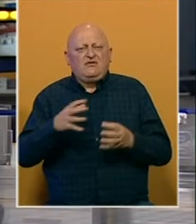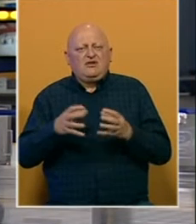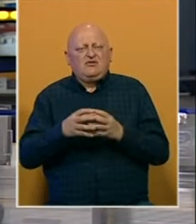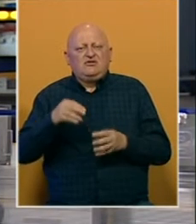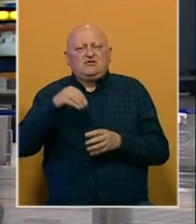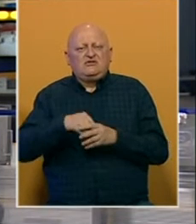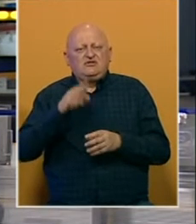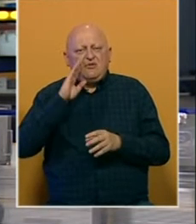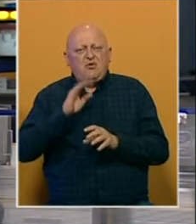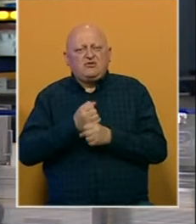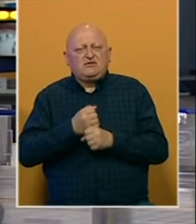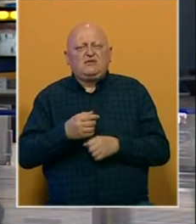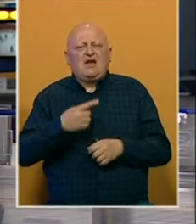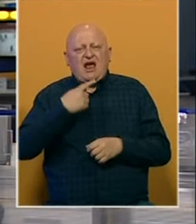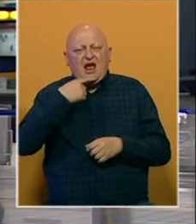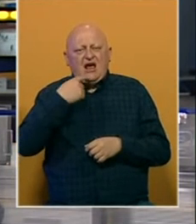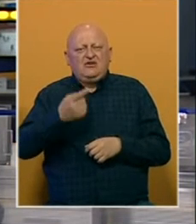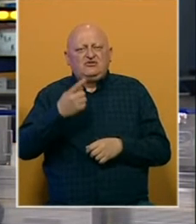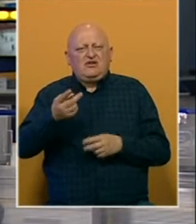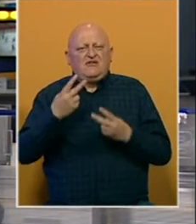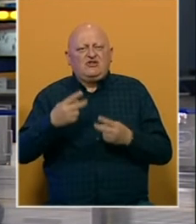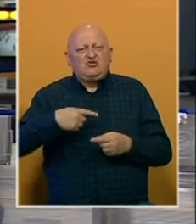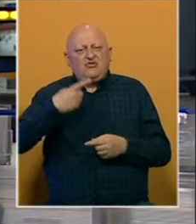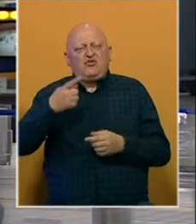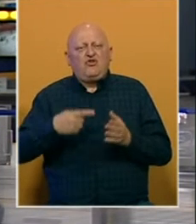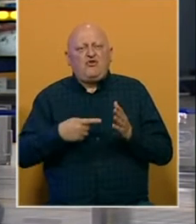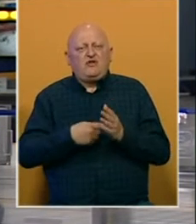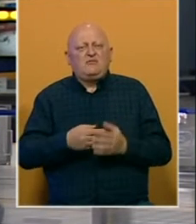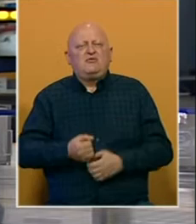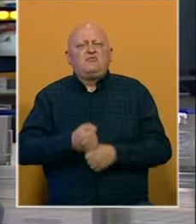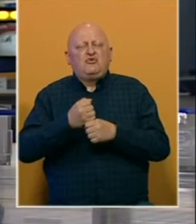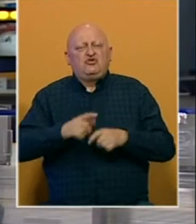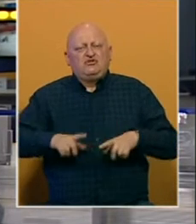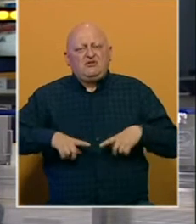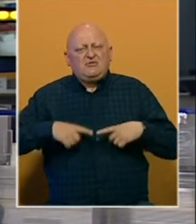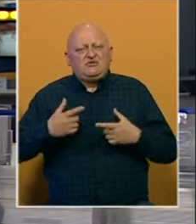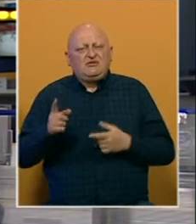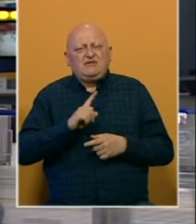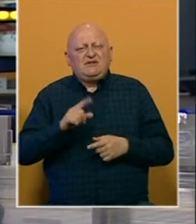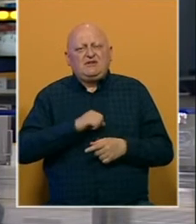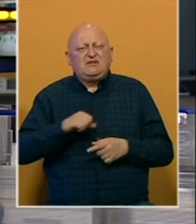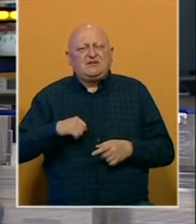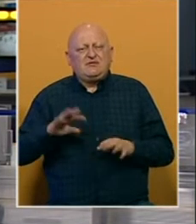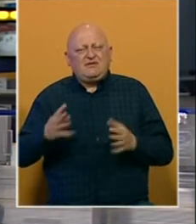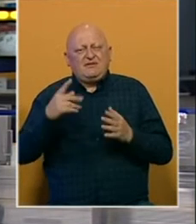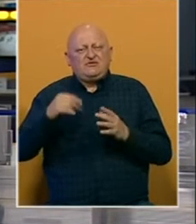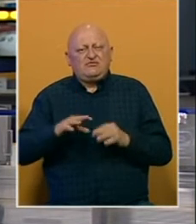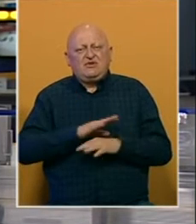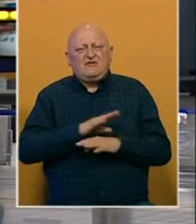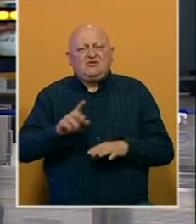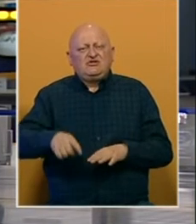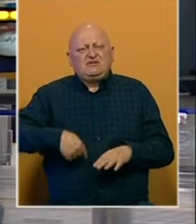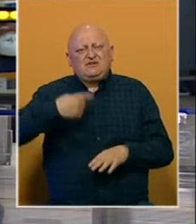ranjivu kategoriju stanovništva u BH naglašavaju da je važno govoriti o ovoj temi i podržavati preživjele ne samo 19.